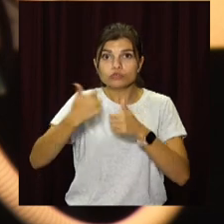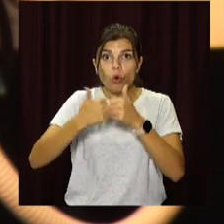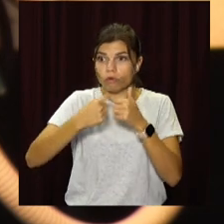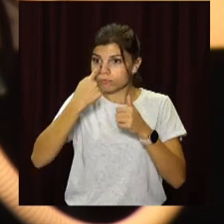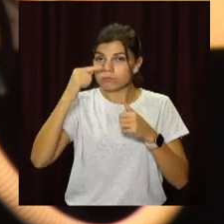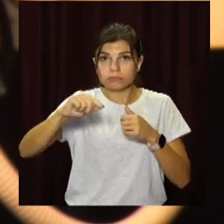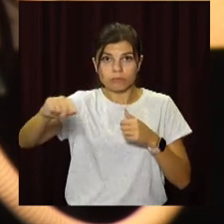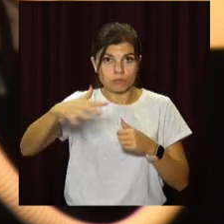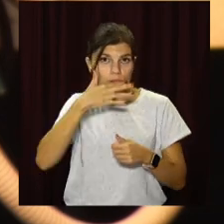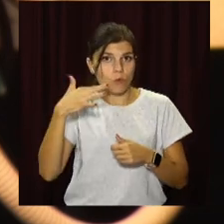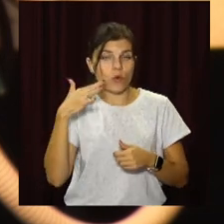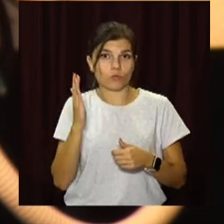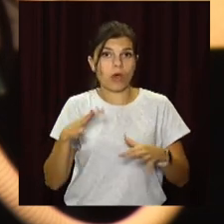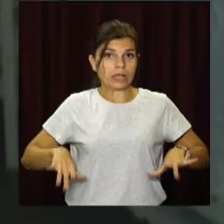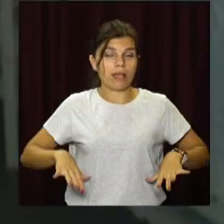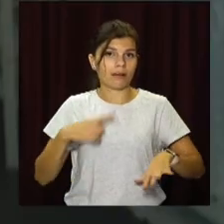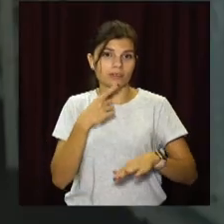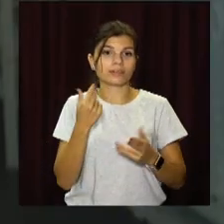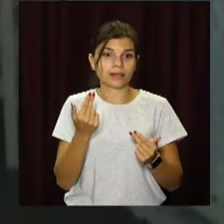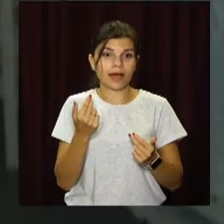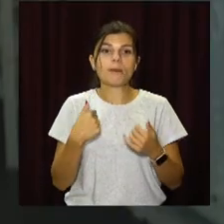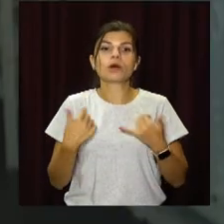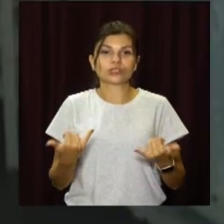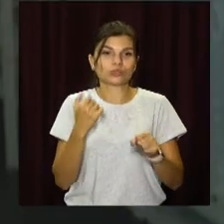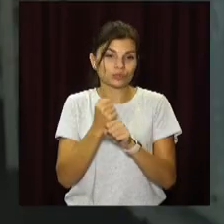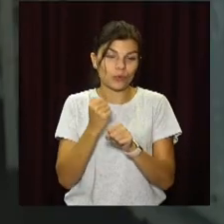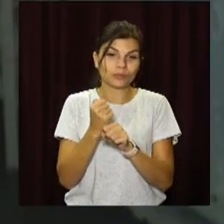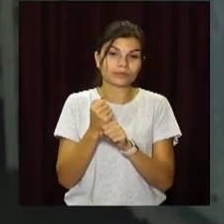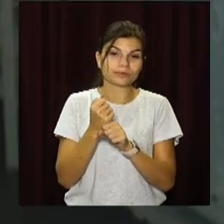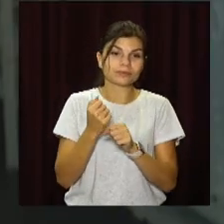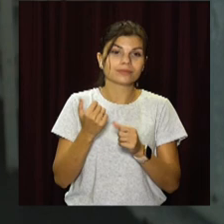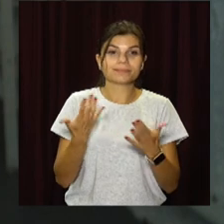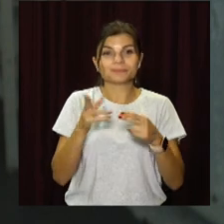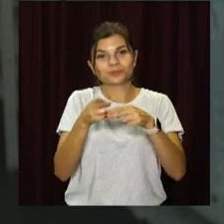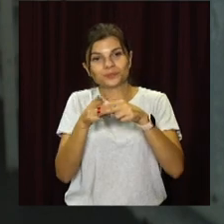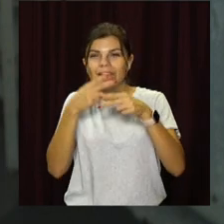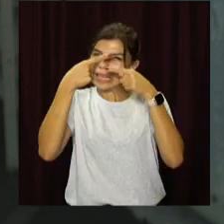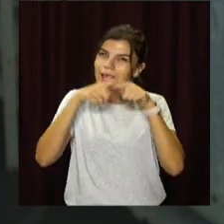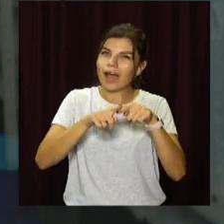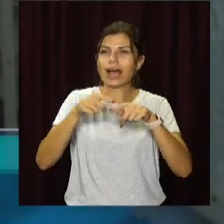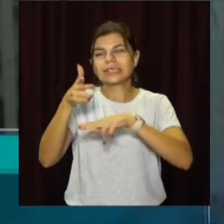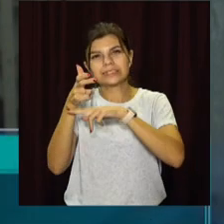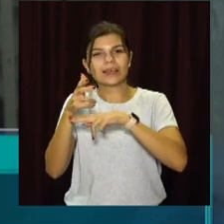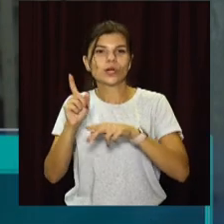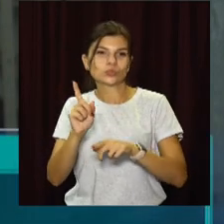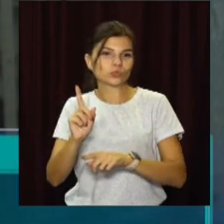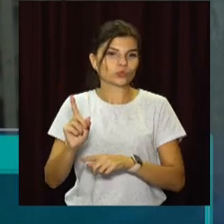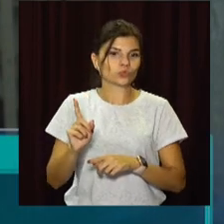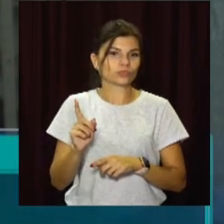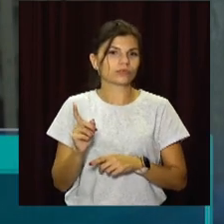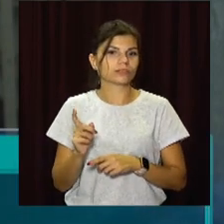вже не за горами, кажуть тренери. Зараз ми зробимо деякі корективи в техніці, в стрільбі, там ще щось